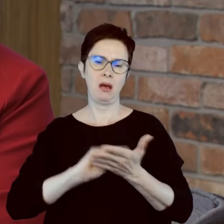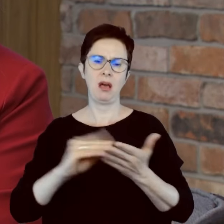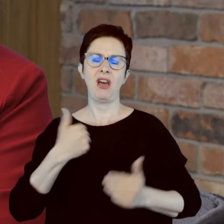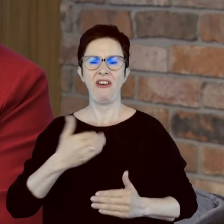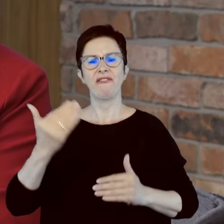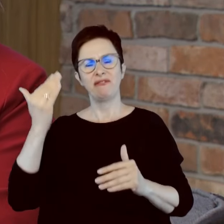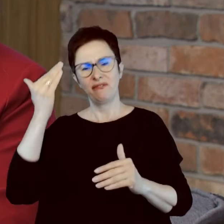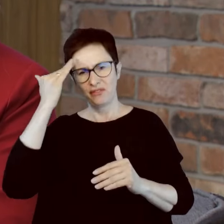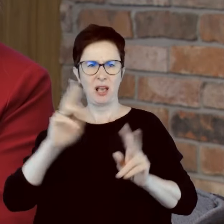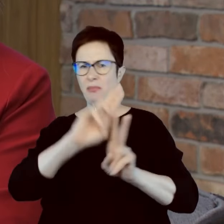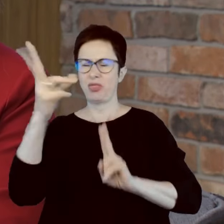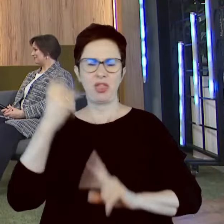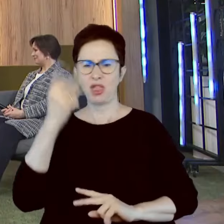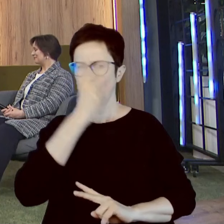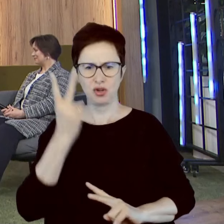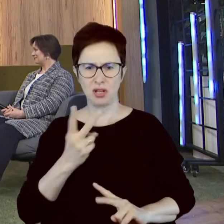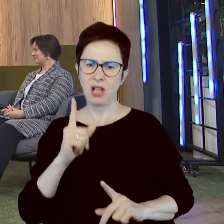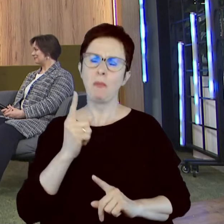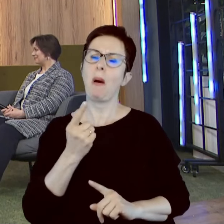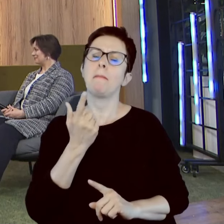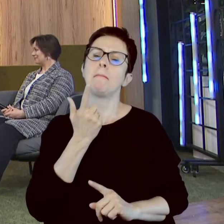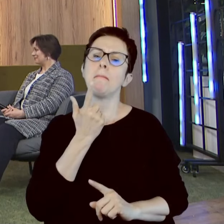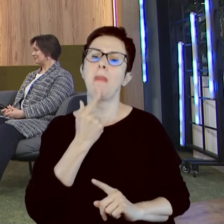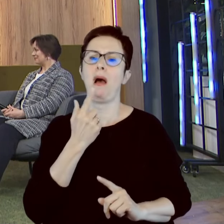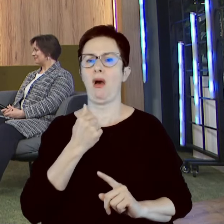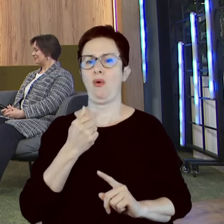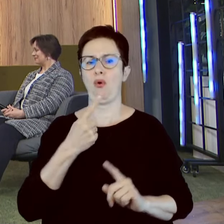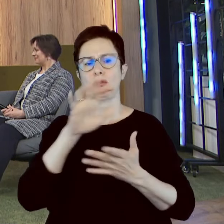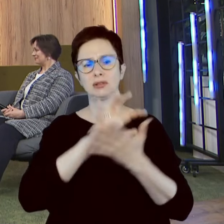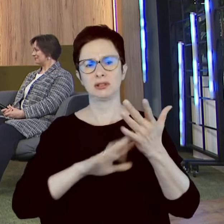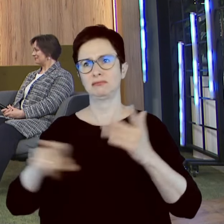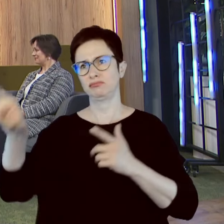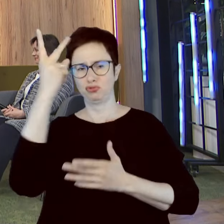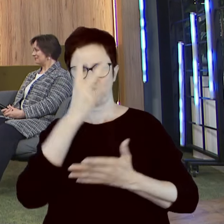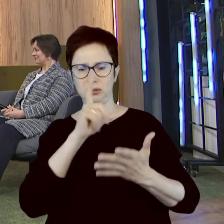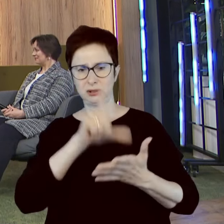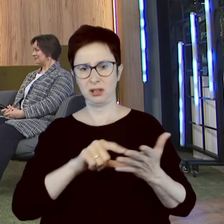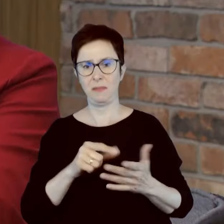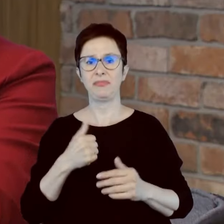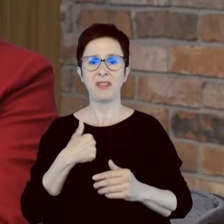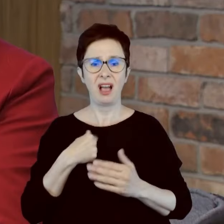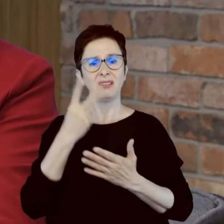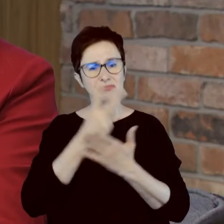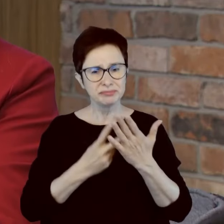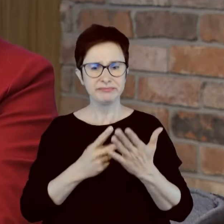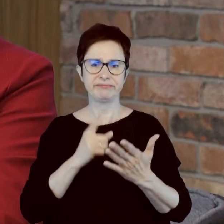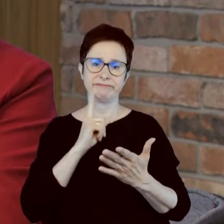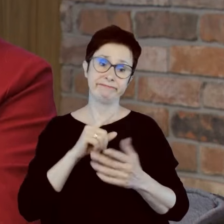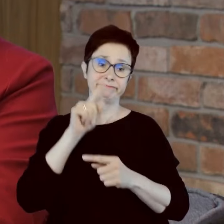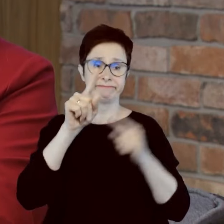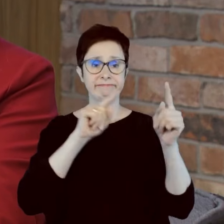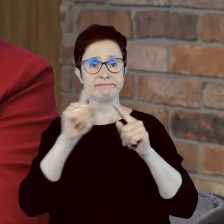nikt nie czyta, albo niewiele z nich jest czytanych i najczęściej tak naprawdę, jak je czytamy, to abstrakty, patrzymy później na